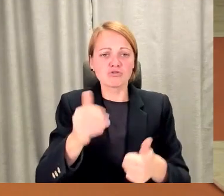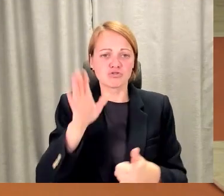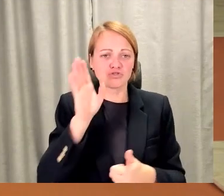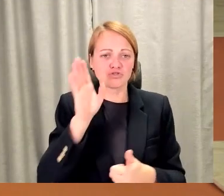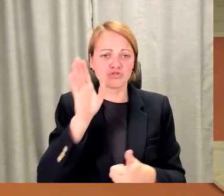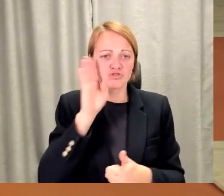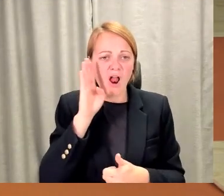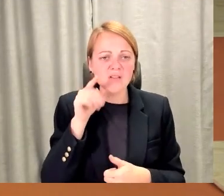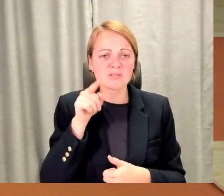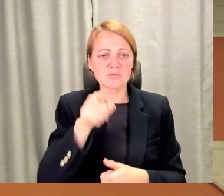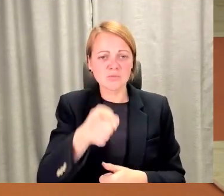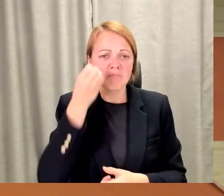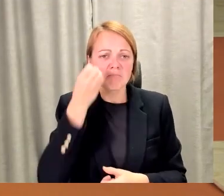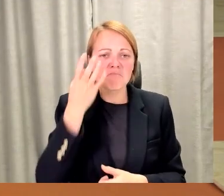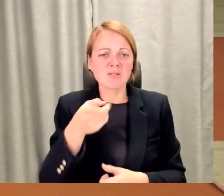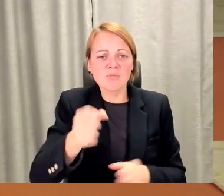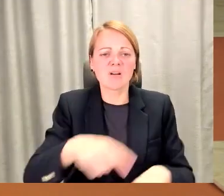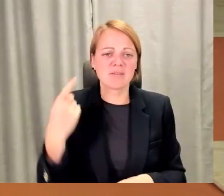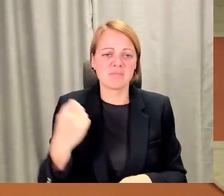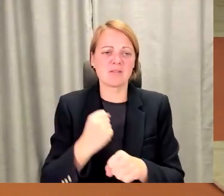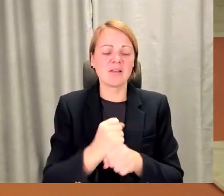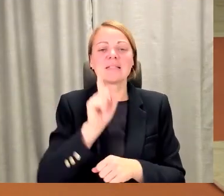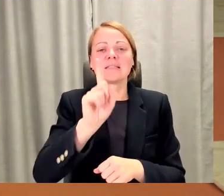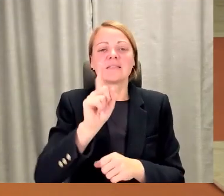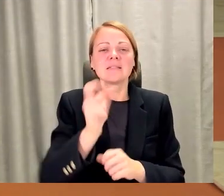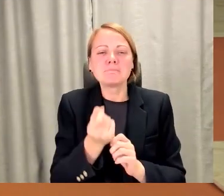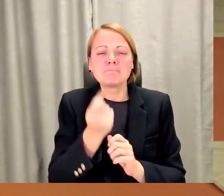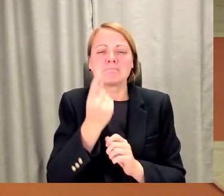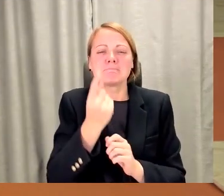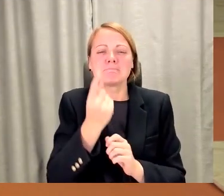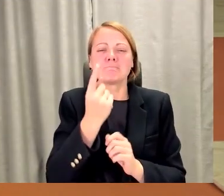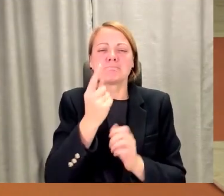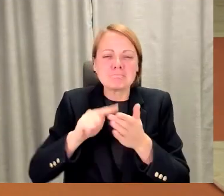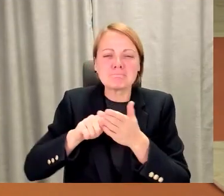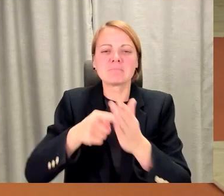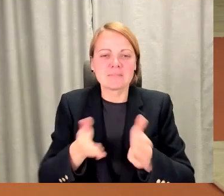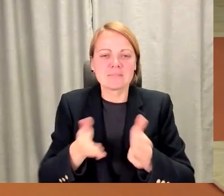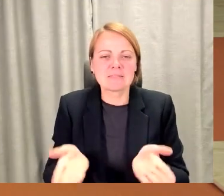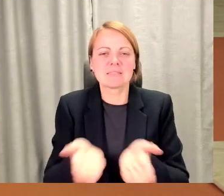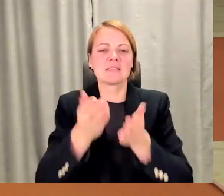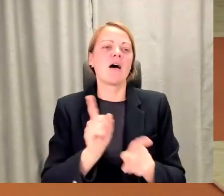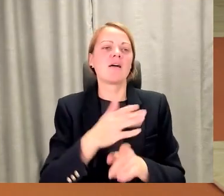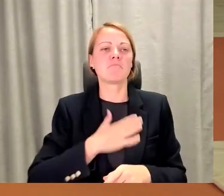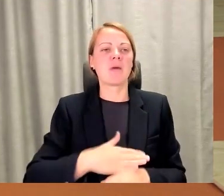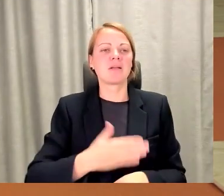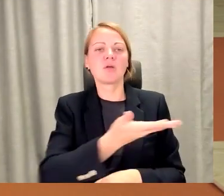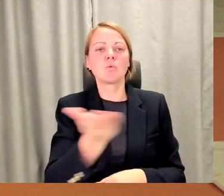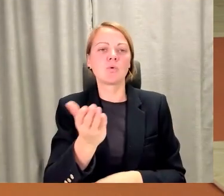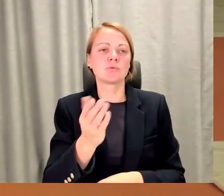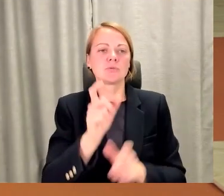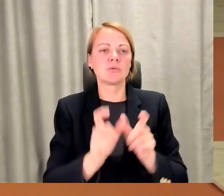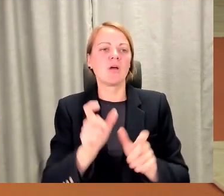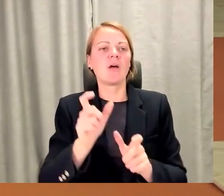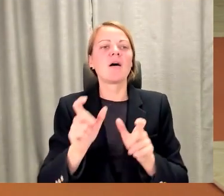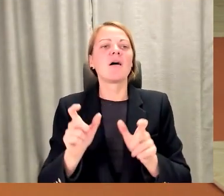tikai iedot to impulsu. Man ļoti patīk arī jūsu piegājums par to, ka tas ir nevaldības organizācijas, kas paceļ